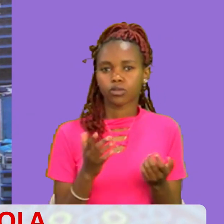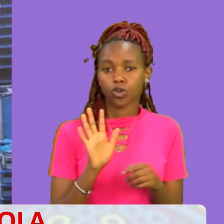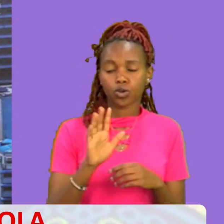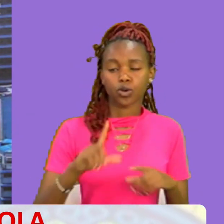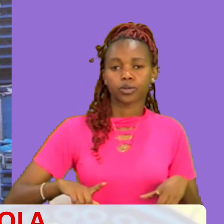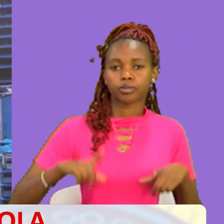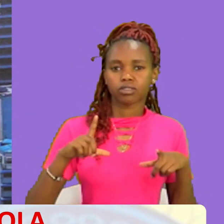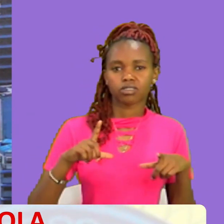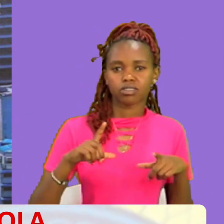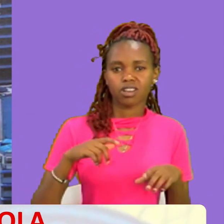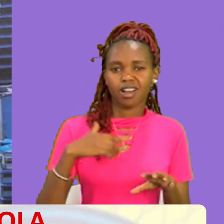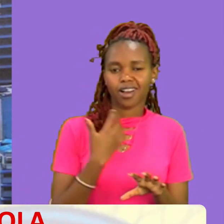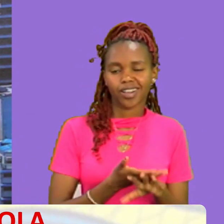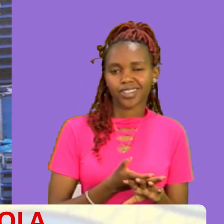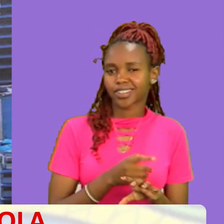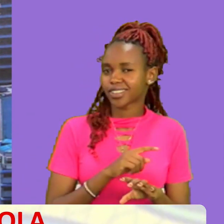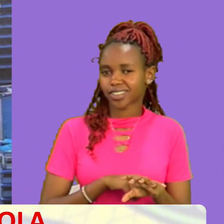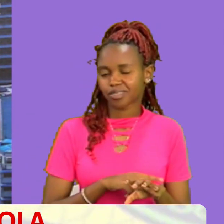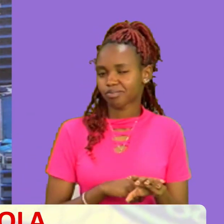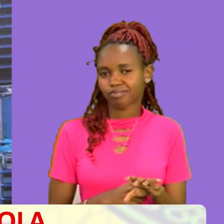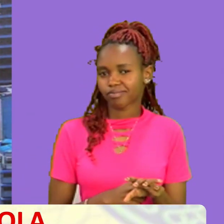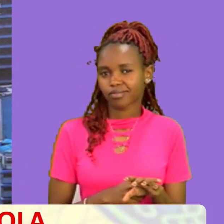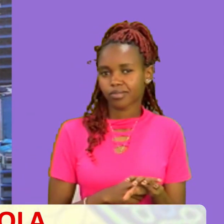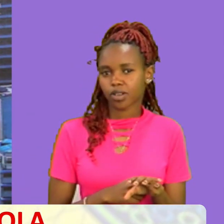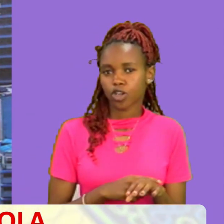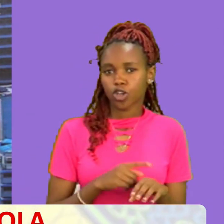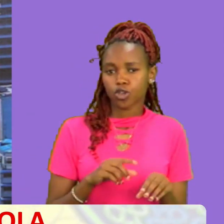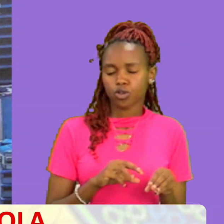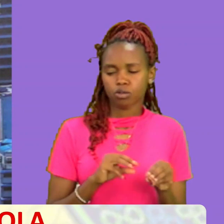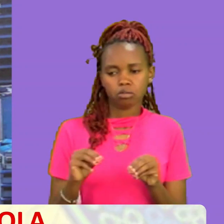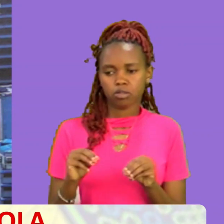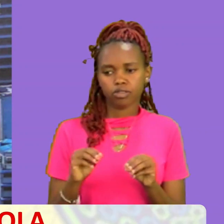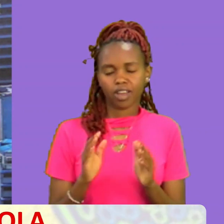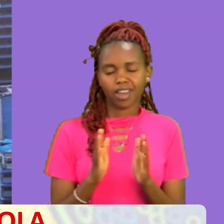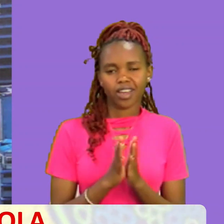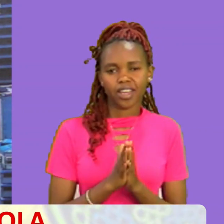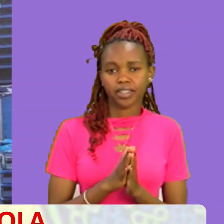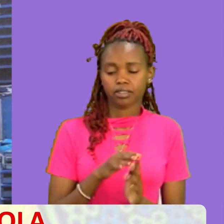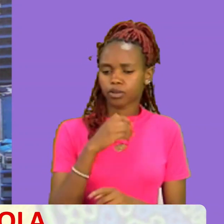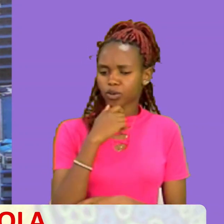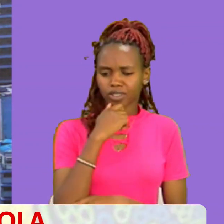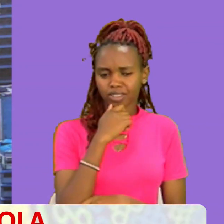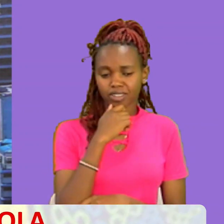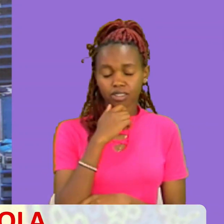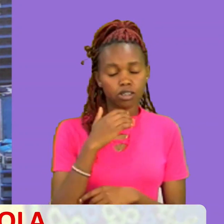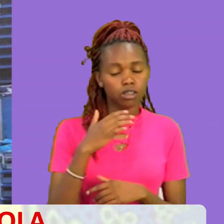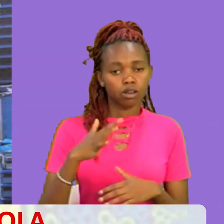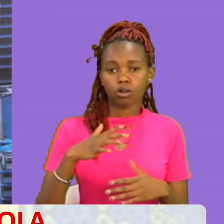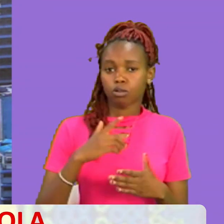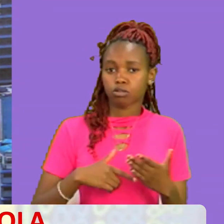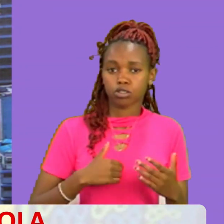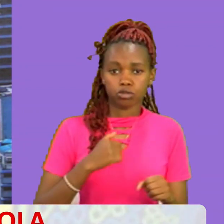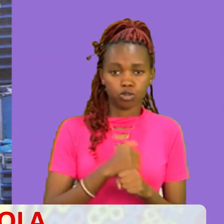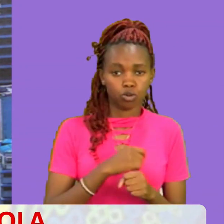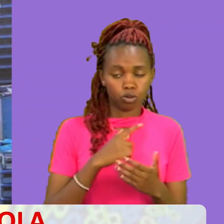Ili zorotha kidogo Ika cheza kidogo Ukafika maali Ukashindua Ah Nasa ikumekuaji Maisha yamekwa mabaya Basi Wacha